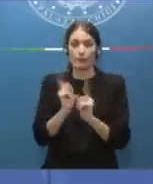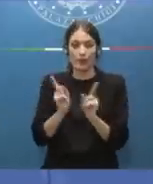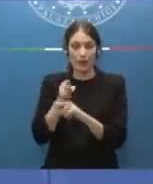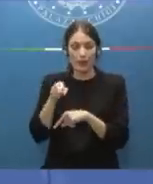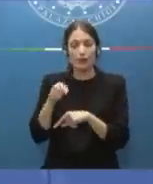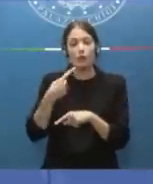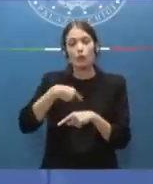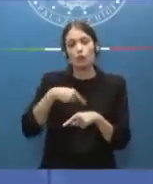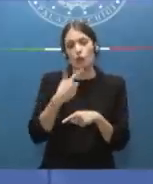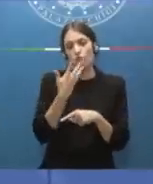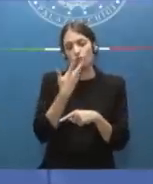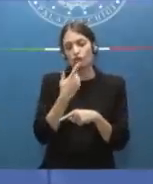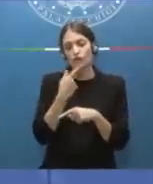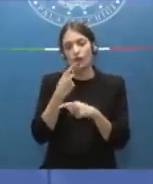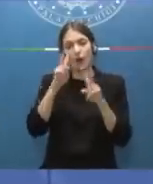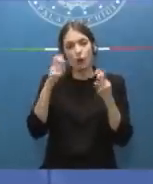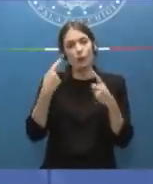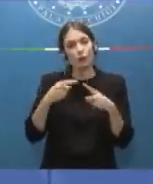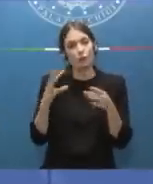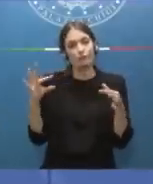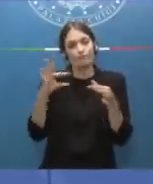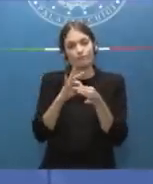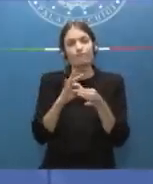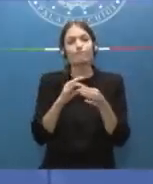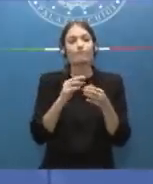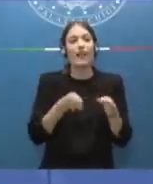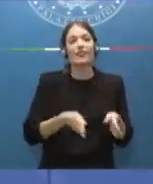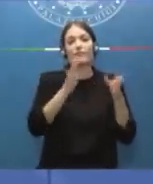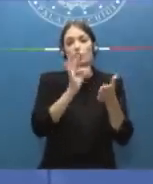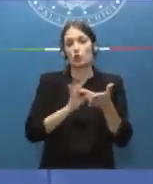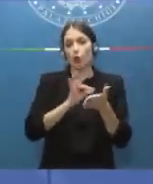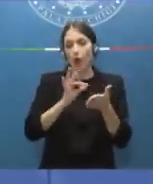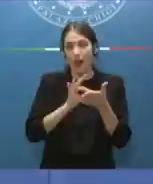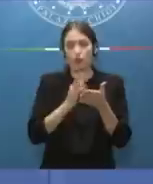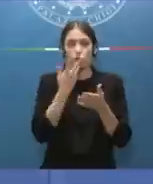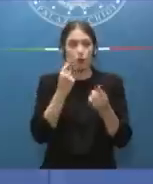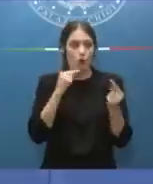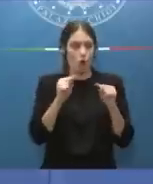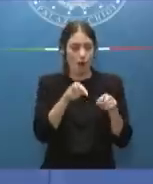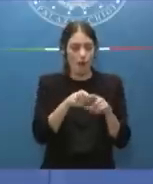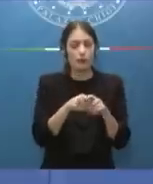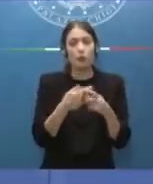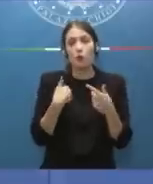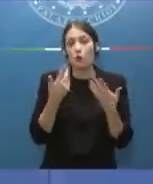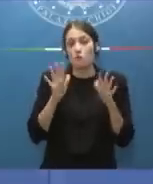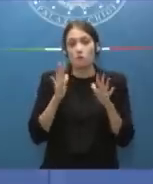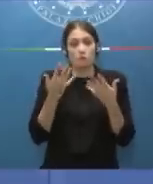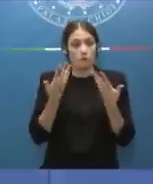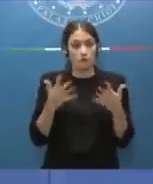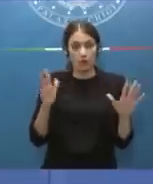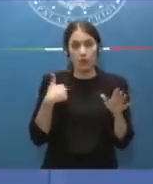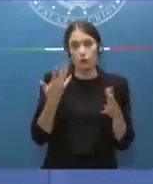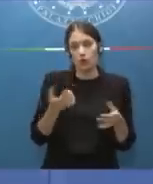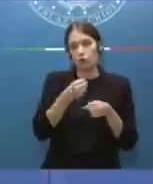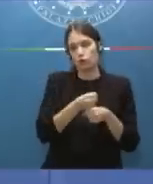tema di messa in sicurezza degli edifici scolastici Io mi fermo qui, spero di aver detto tutto e do la parola al